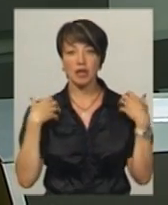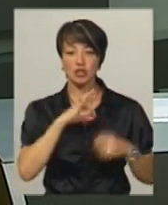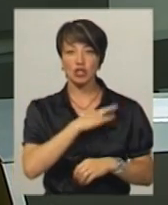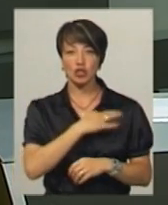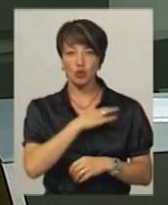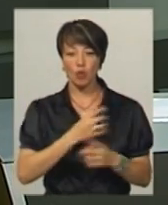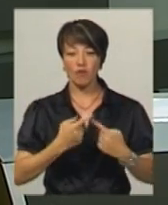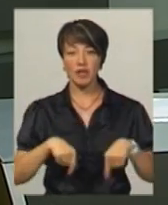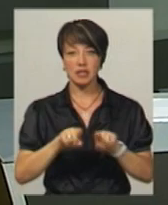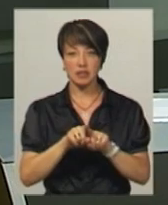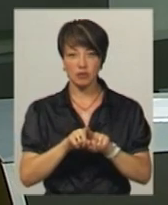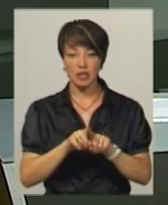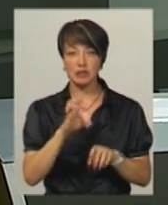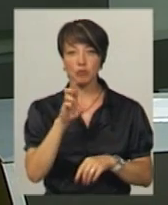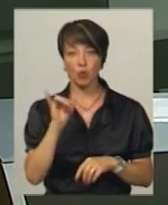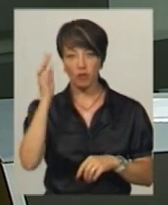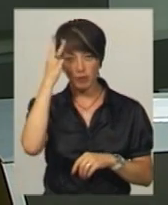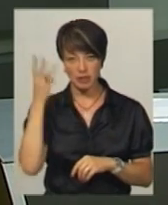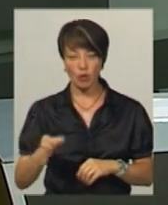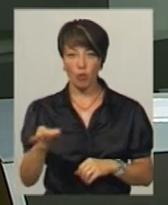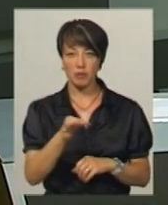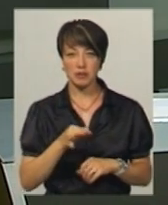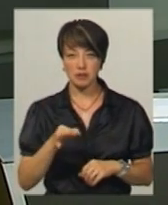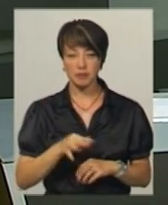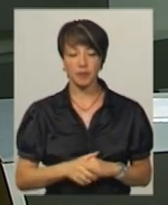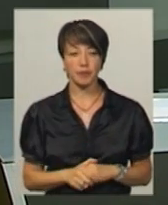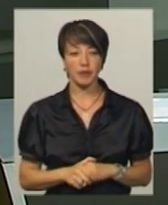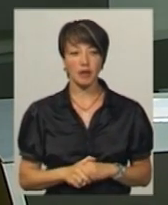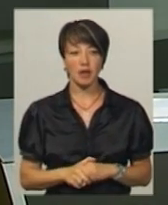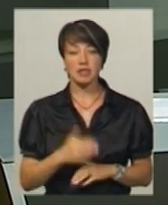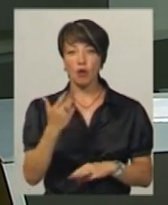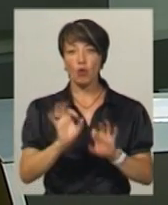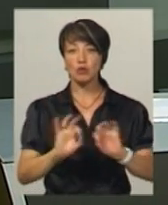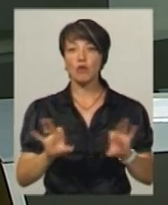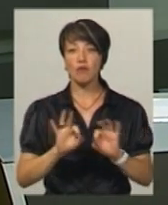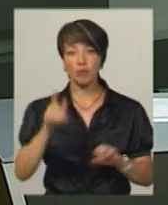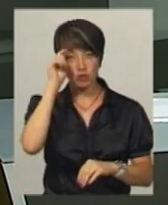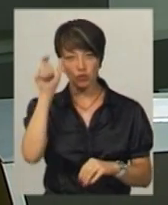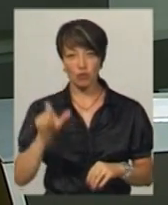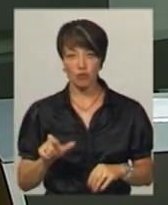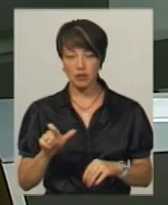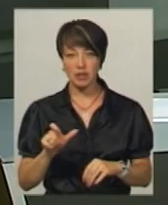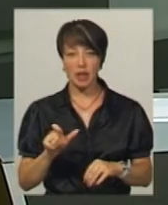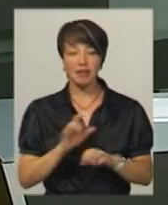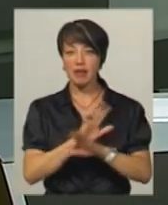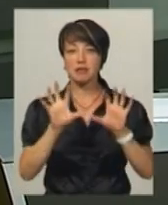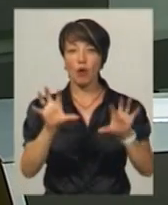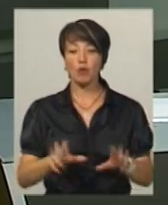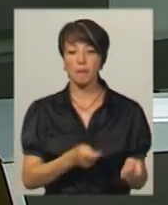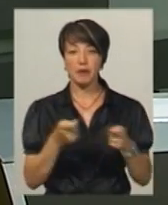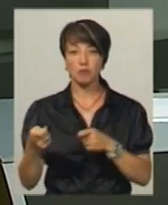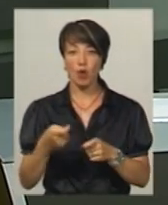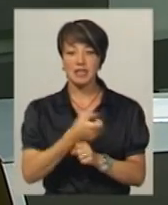слідчого відділу СБУ у Хмельницькій області Денис Ковальський. За його словами, чоловік незаконно перевозив